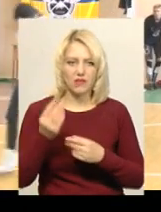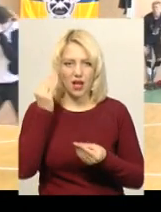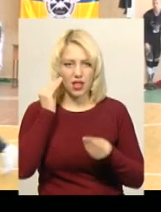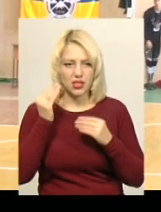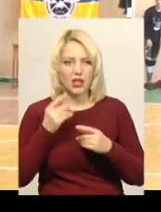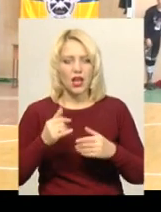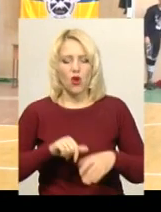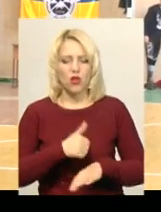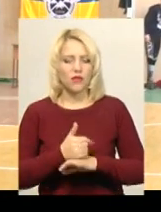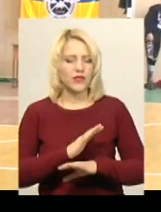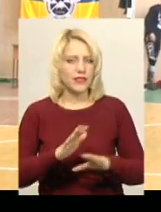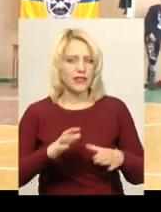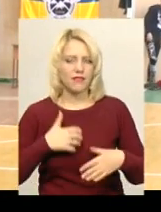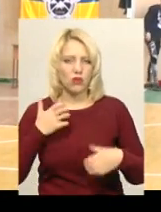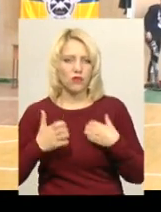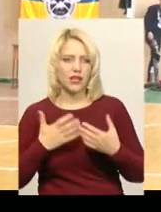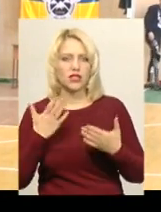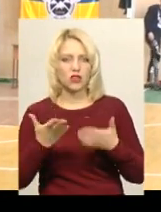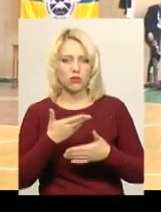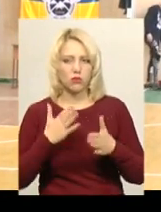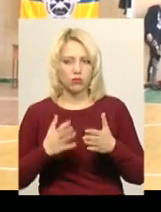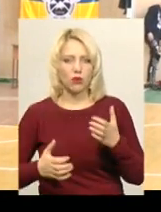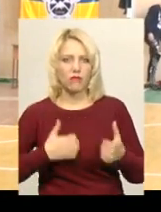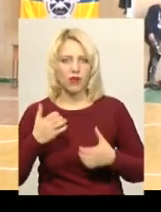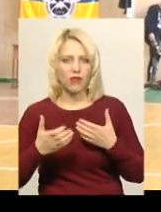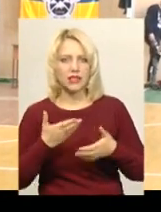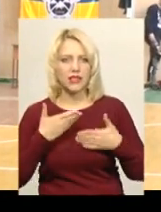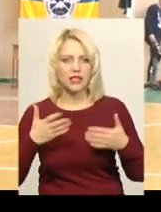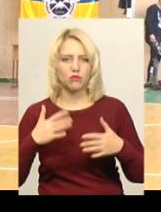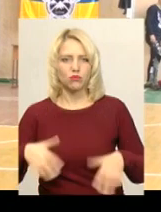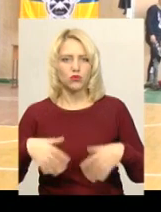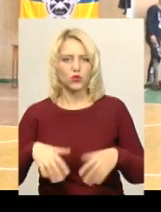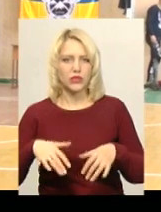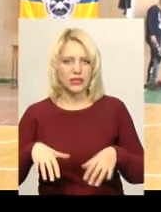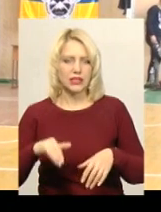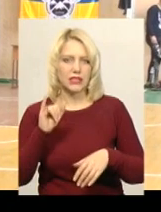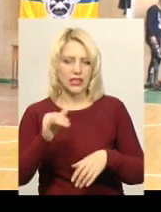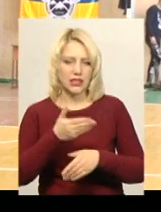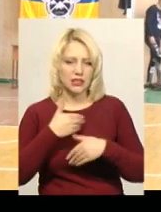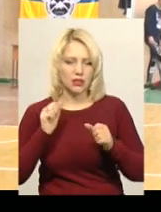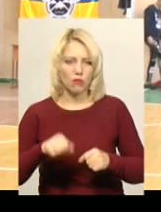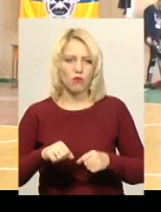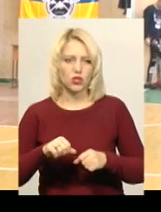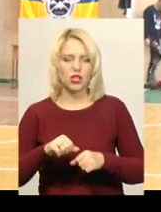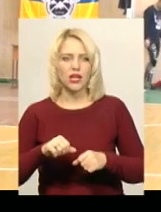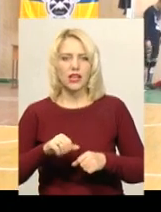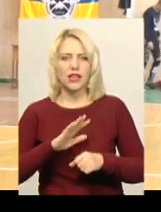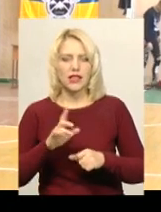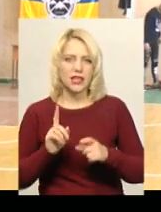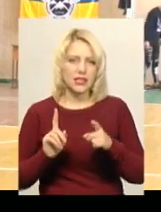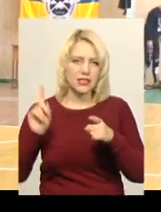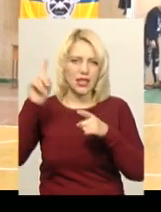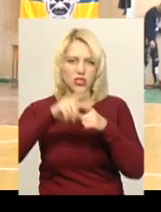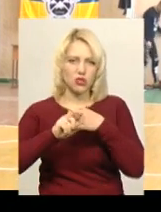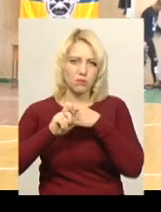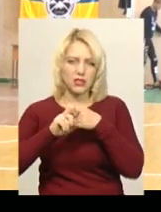Головне не хвилюватися, адже якщо ми будемо хвилюватися, ми будемо труситися. І нас може не зачепитися, і це